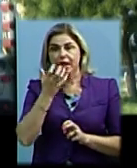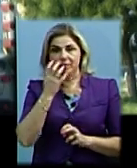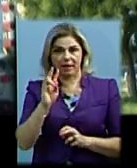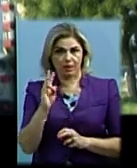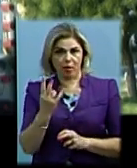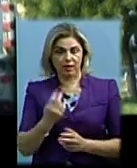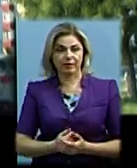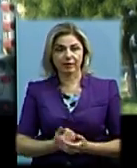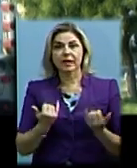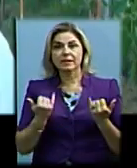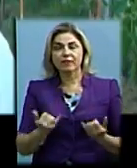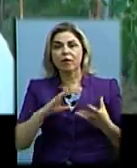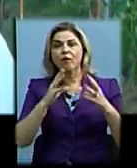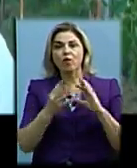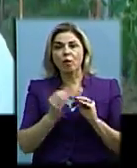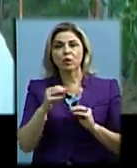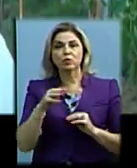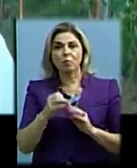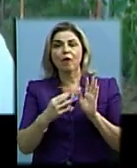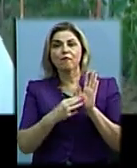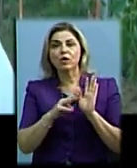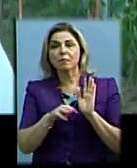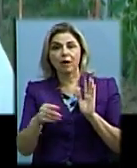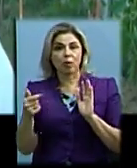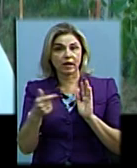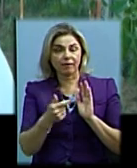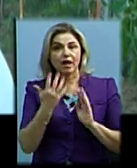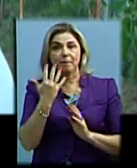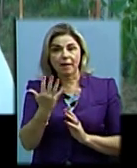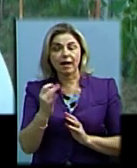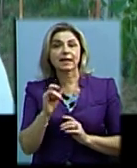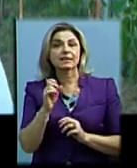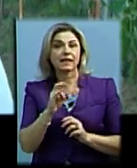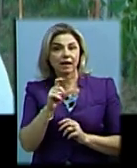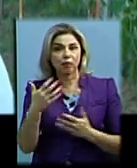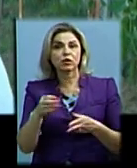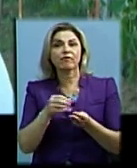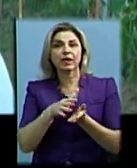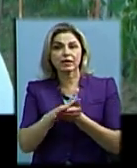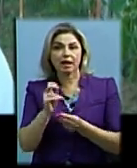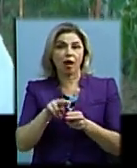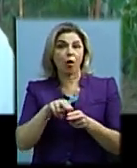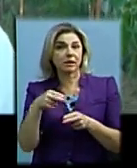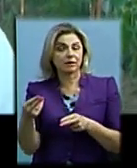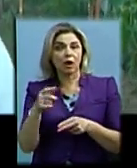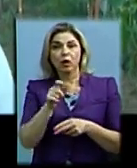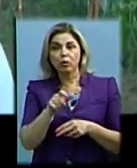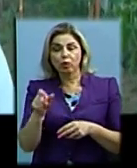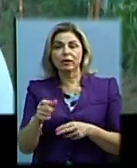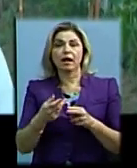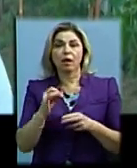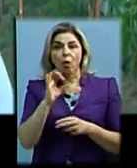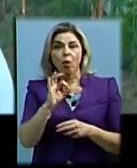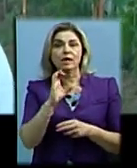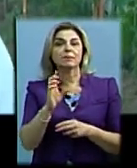Сьогодні у нас загальна сума складає 8 мільйонів гривень, 5 з яких вже витрачено на компенсацію. Тобто люди, зокрема це